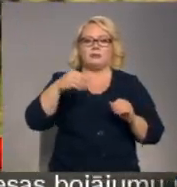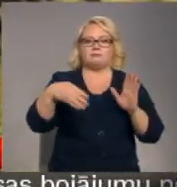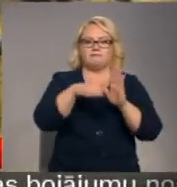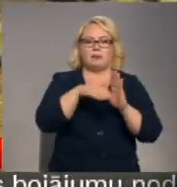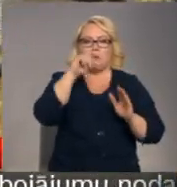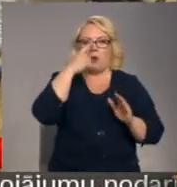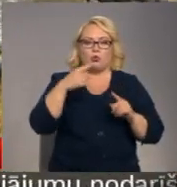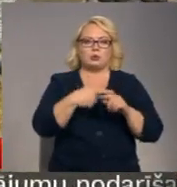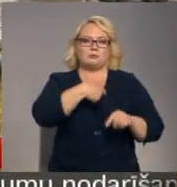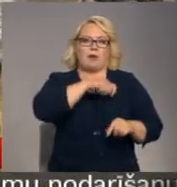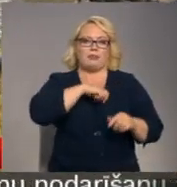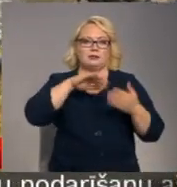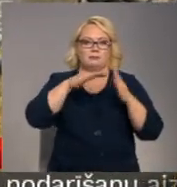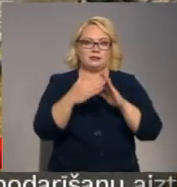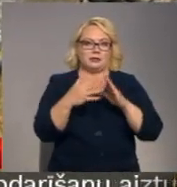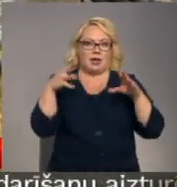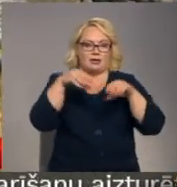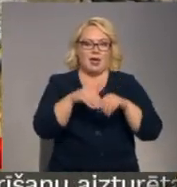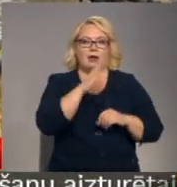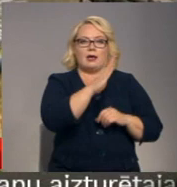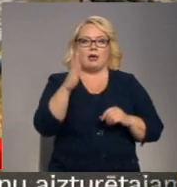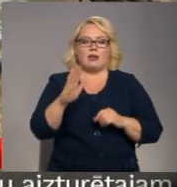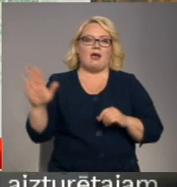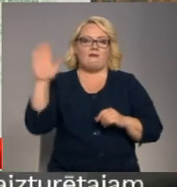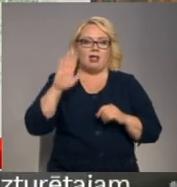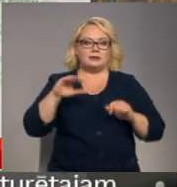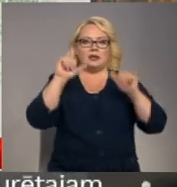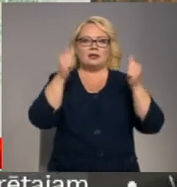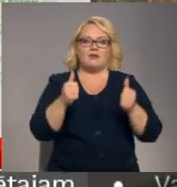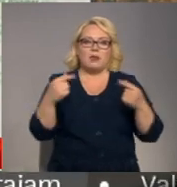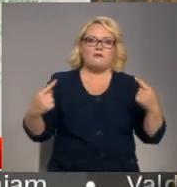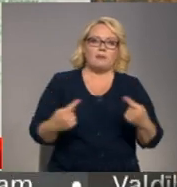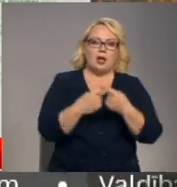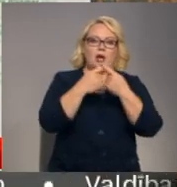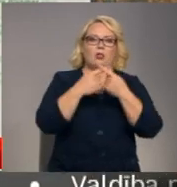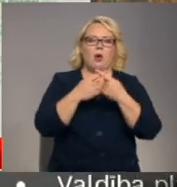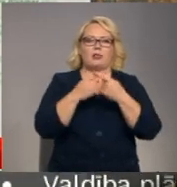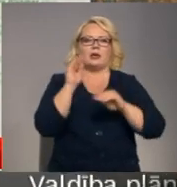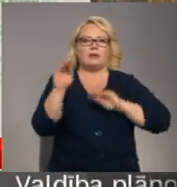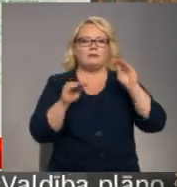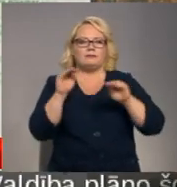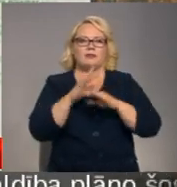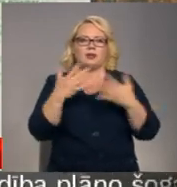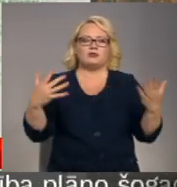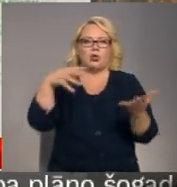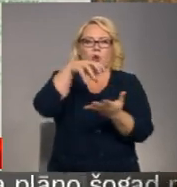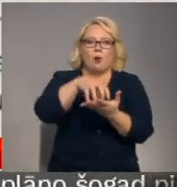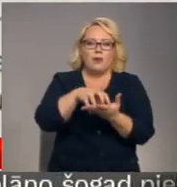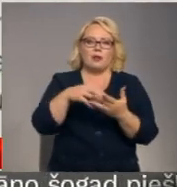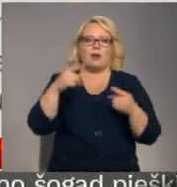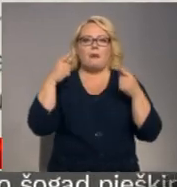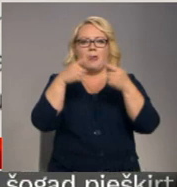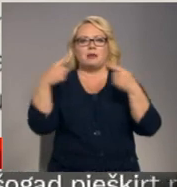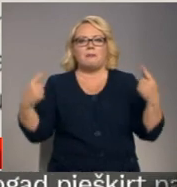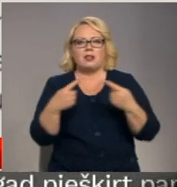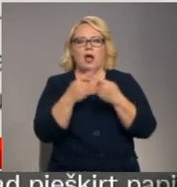Portugāls un Spānijas pilsētas. Katrā no valstīm tiek izveidot vai pielāgoti infrastruktūras objekti ar mērķi pielāgoties